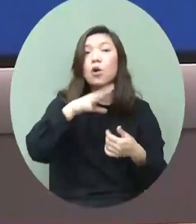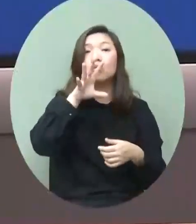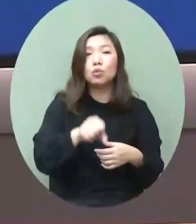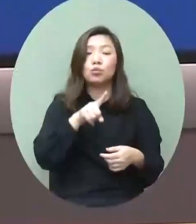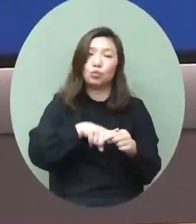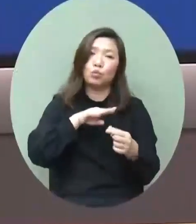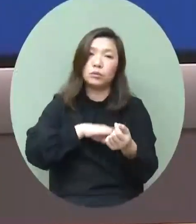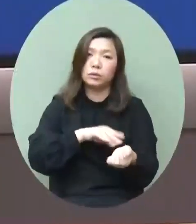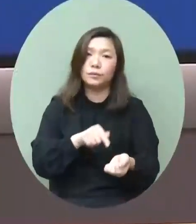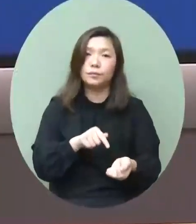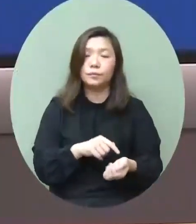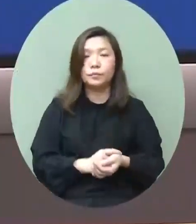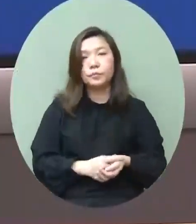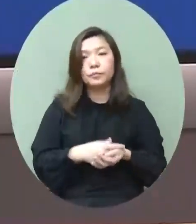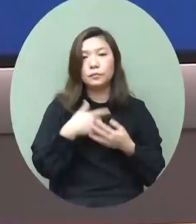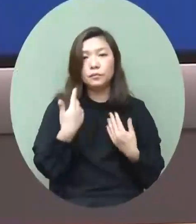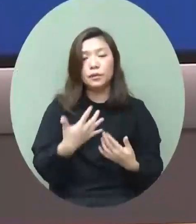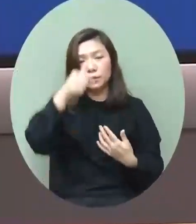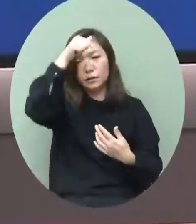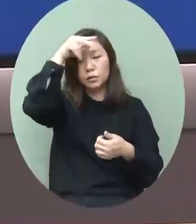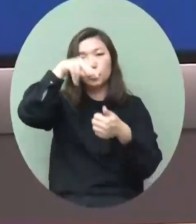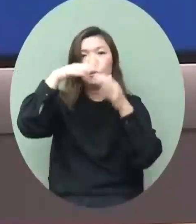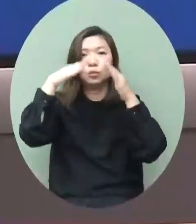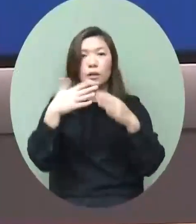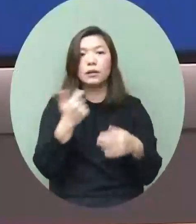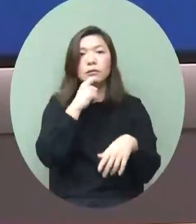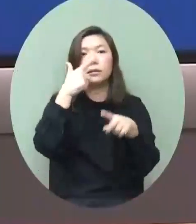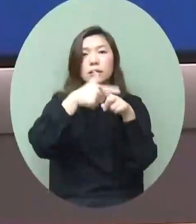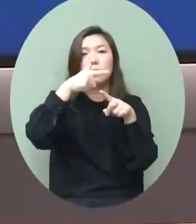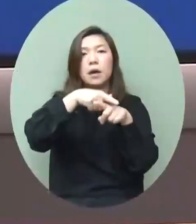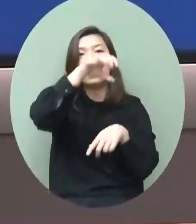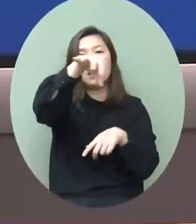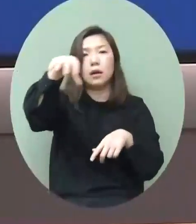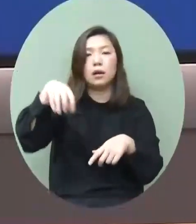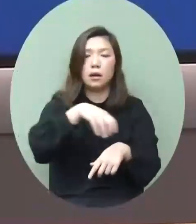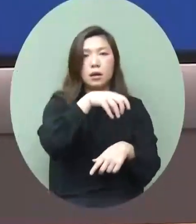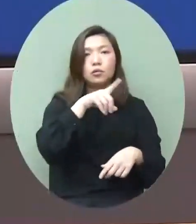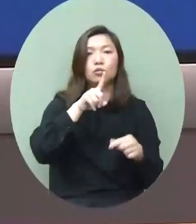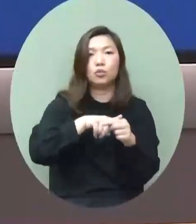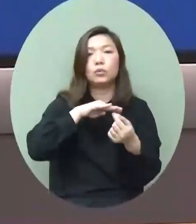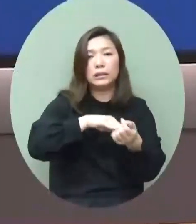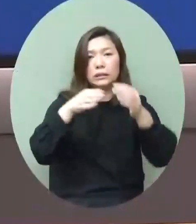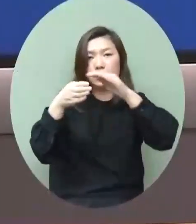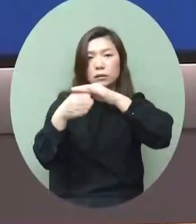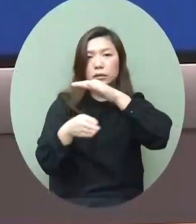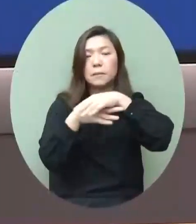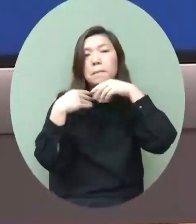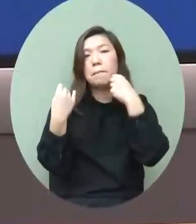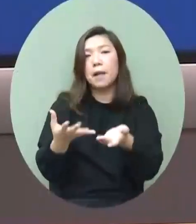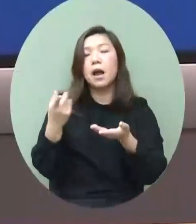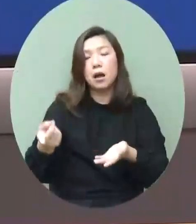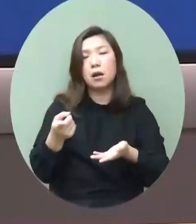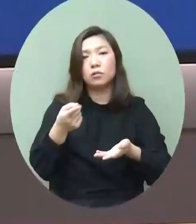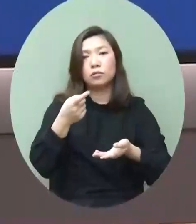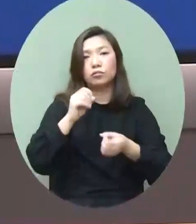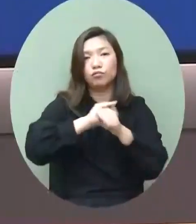醫藥事實上今天醫院管理局已經在核下的十八間中醫診所提供給康復者一個免